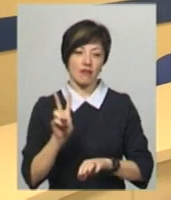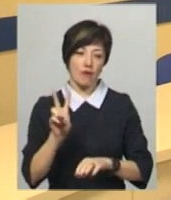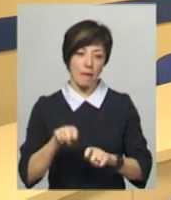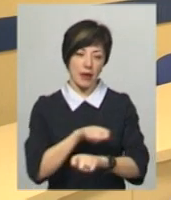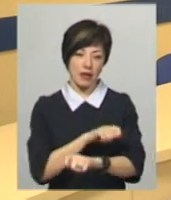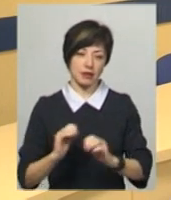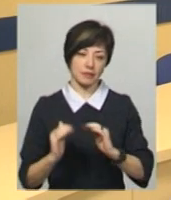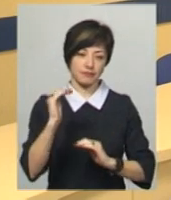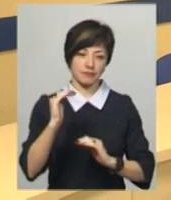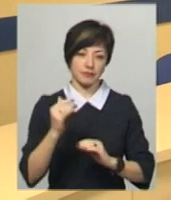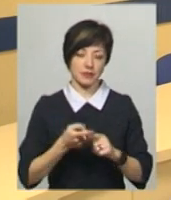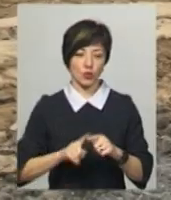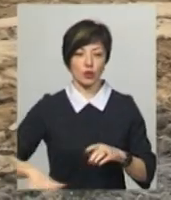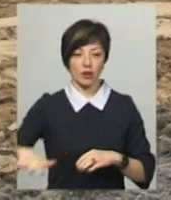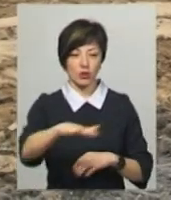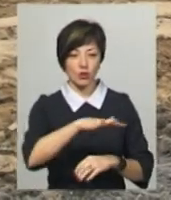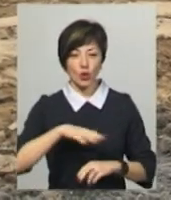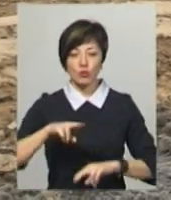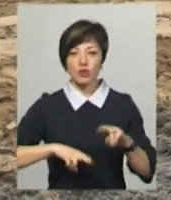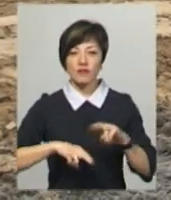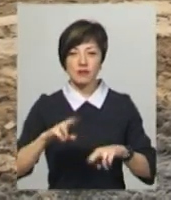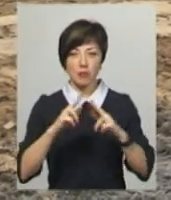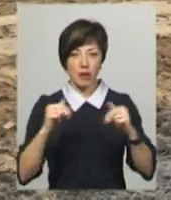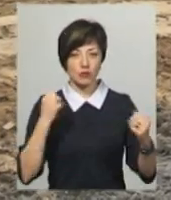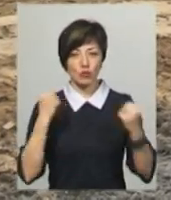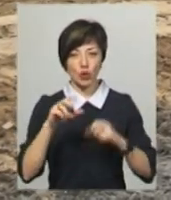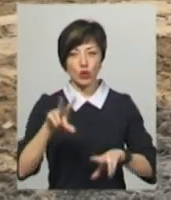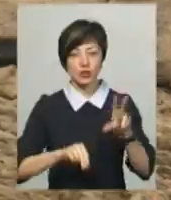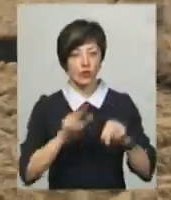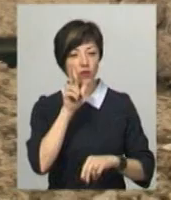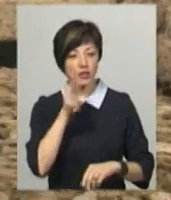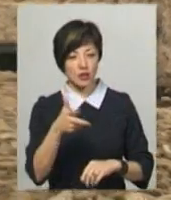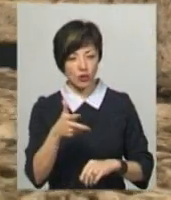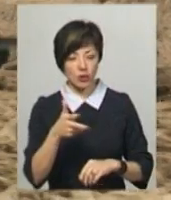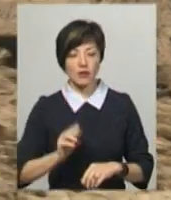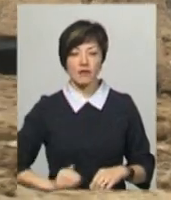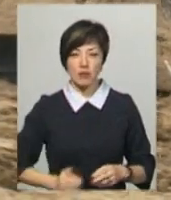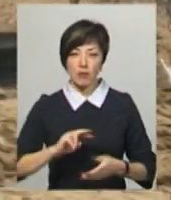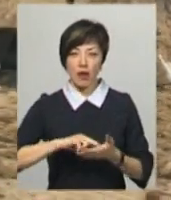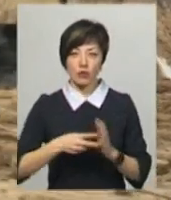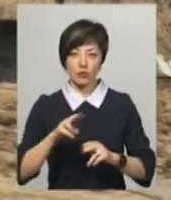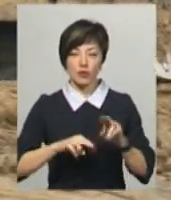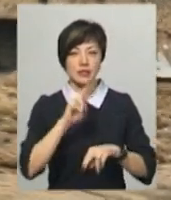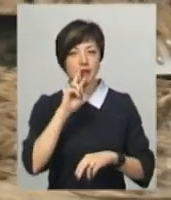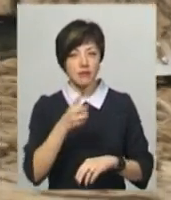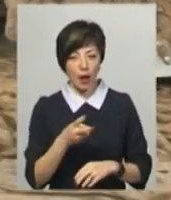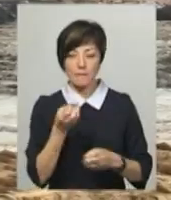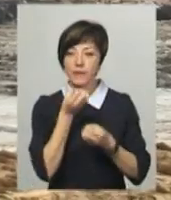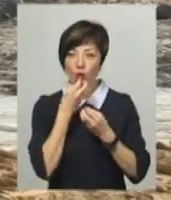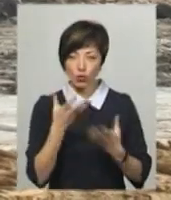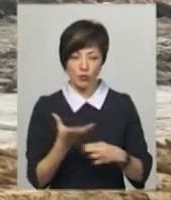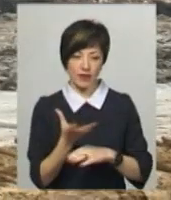вверх дану територію. Будівництво палацу спорту розраховане на три роки. Підрядник планує збудувати за два при належному